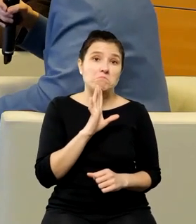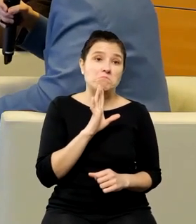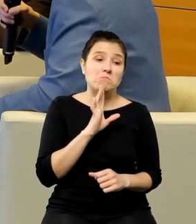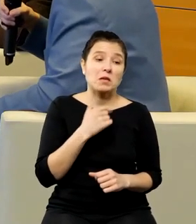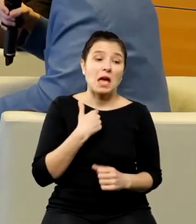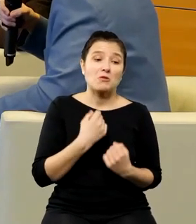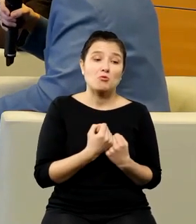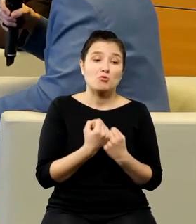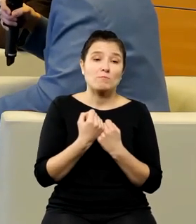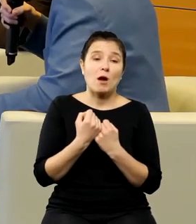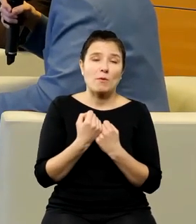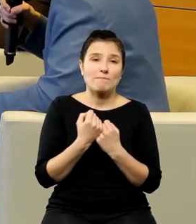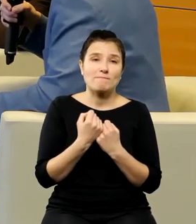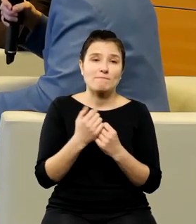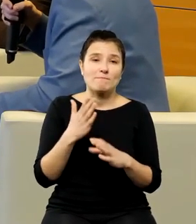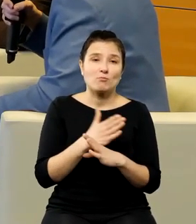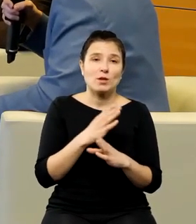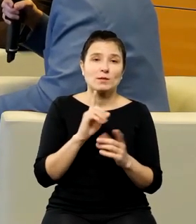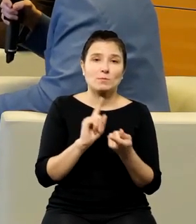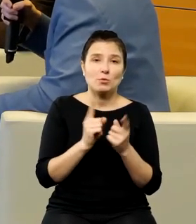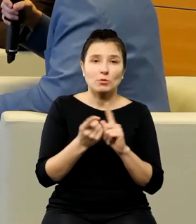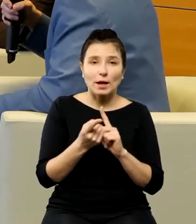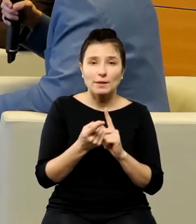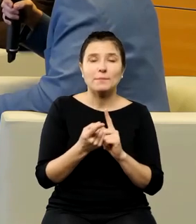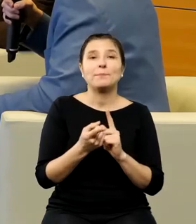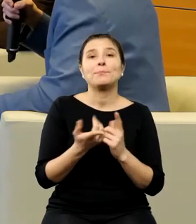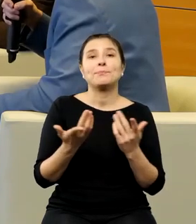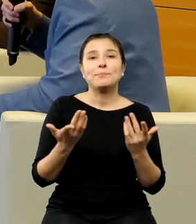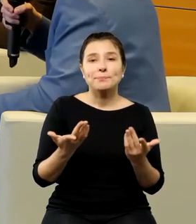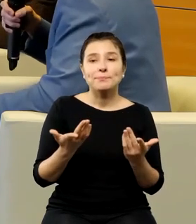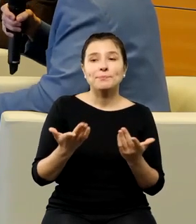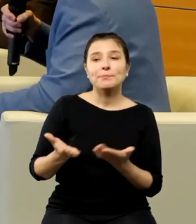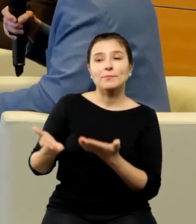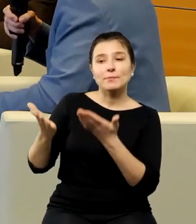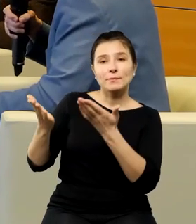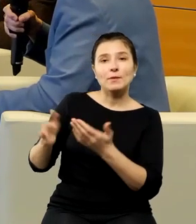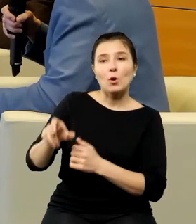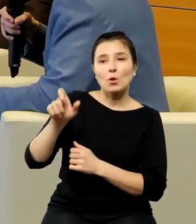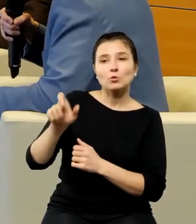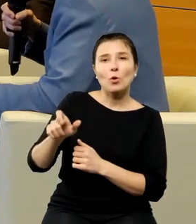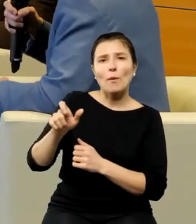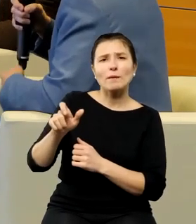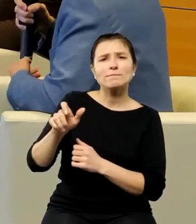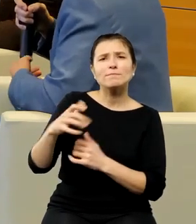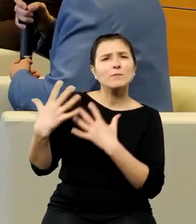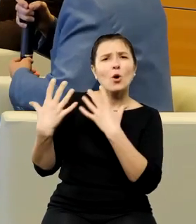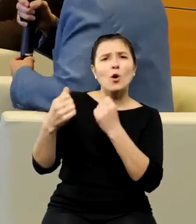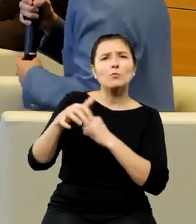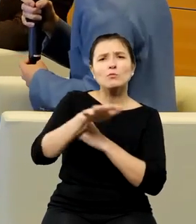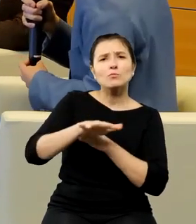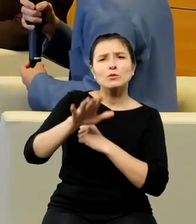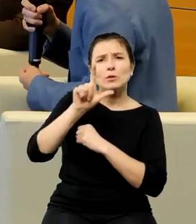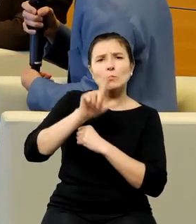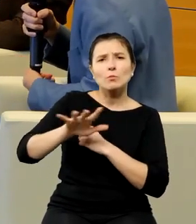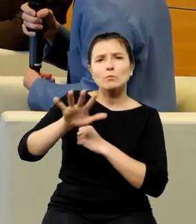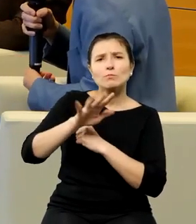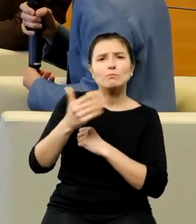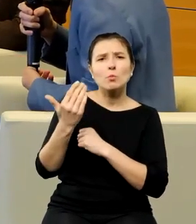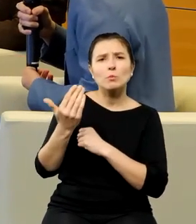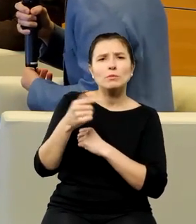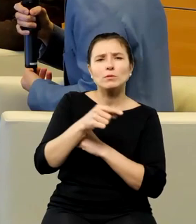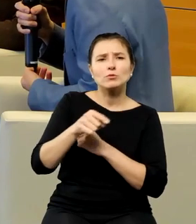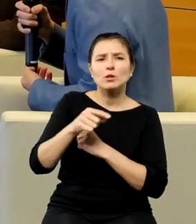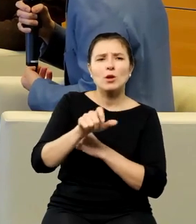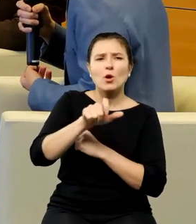funkcjonowanie tej postaci w przestrzeni publicznej wśród osób, które nie są ekspertami,